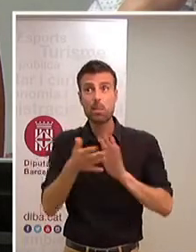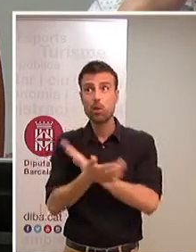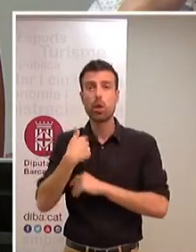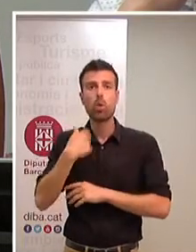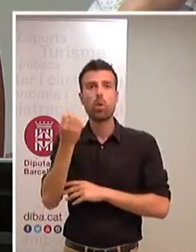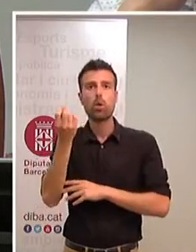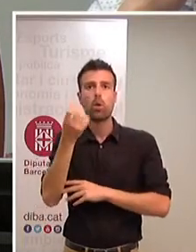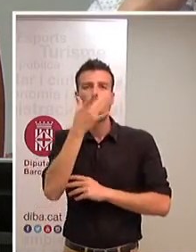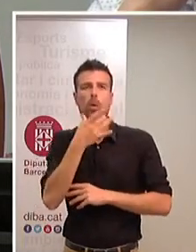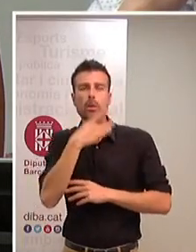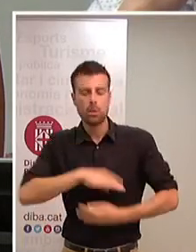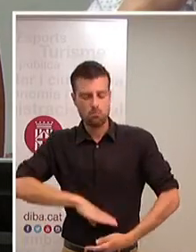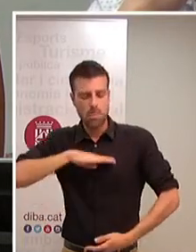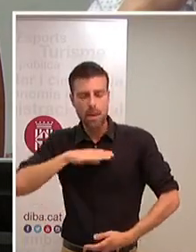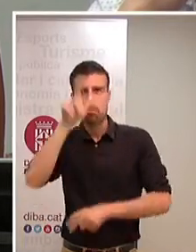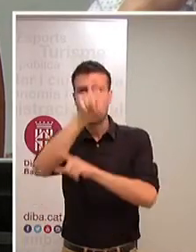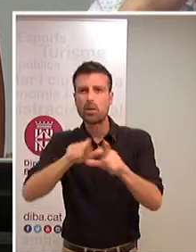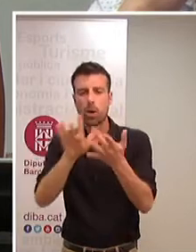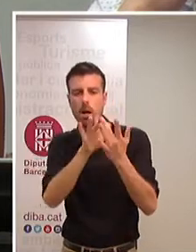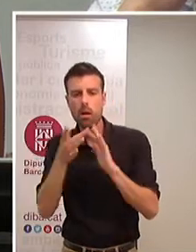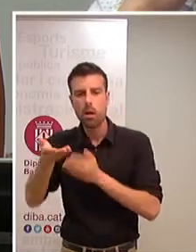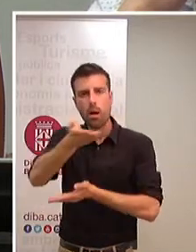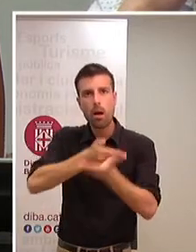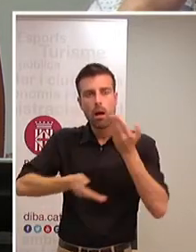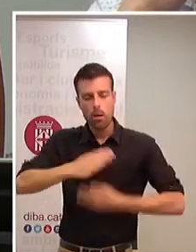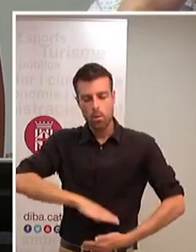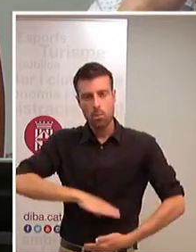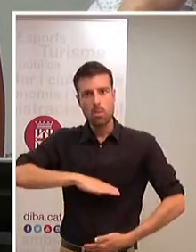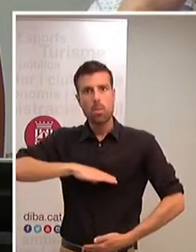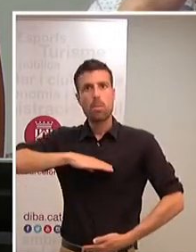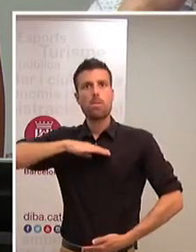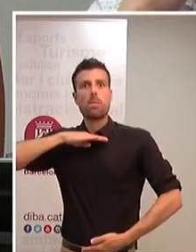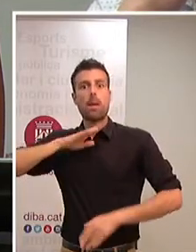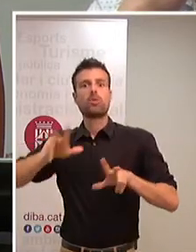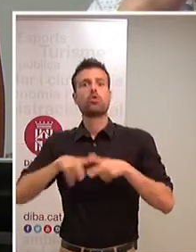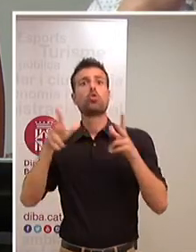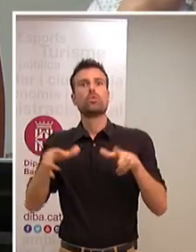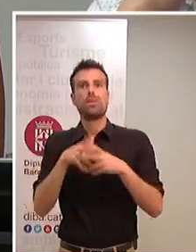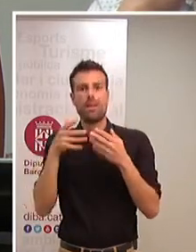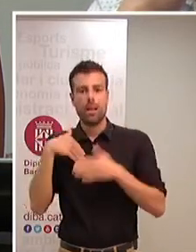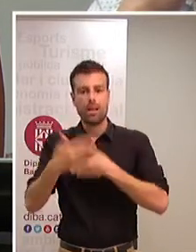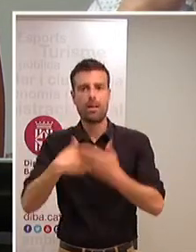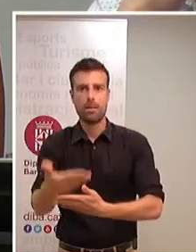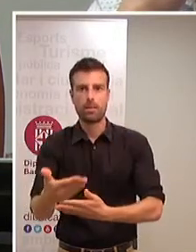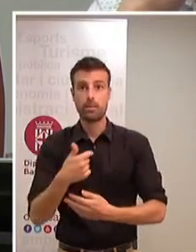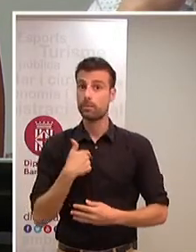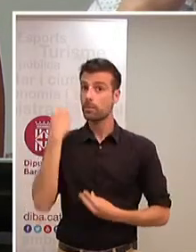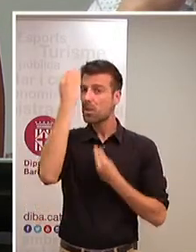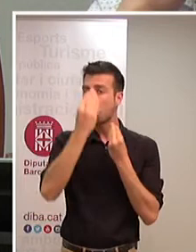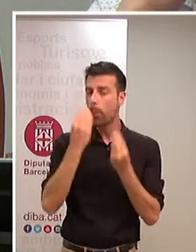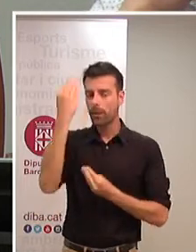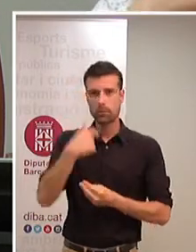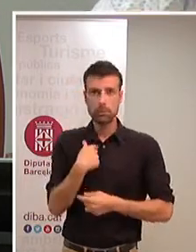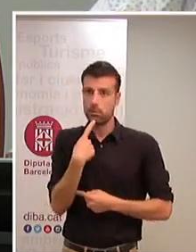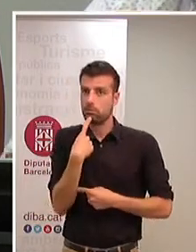persones a través de com configures doncs una societat i penso i jo ho dic